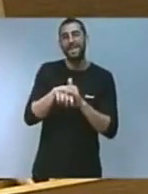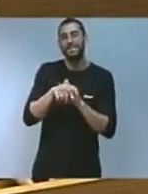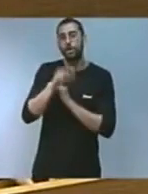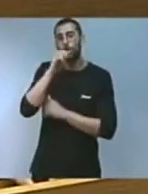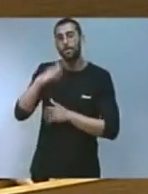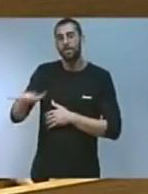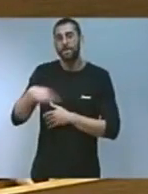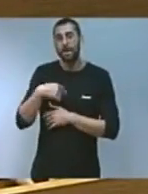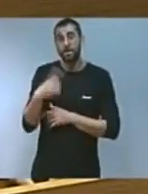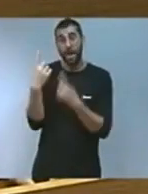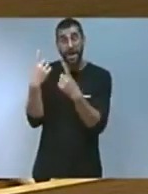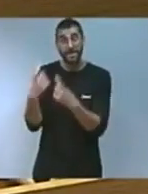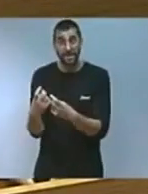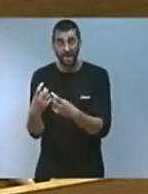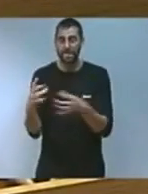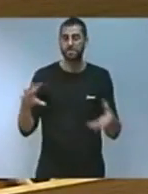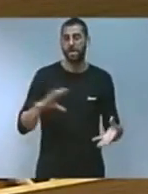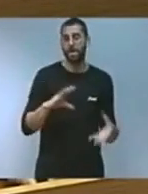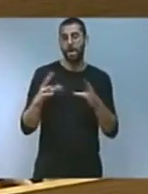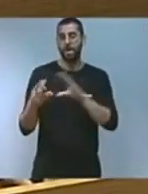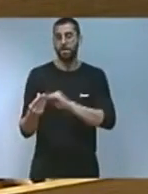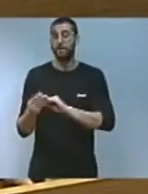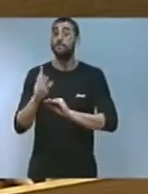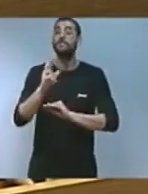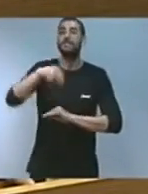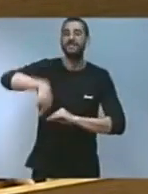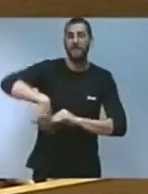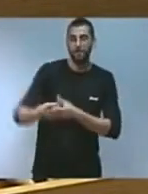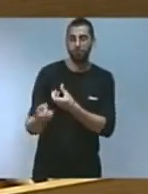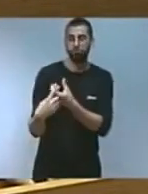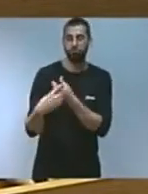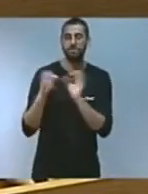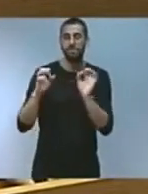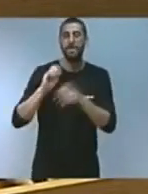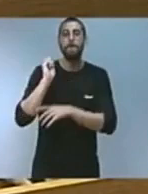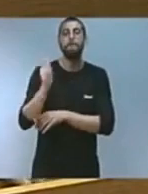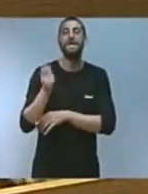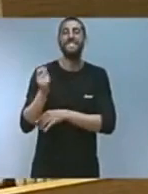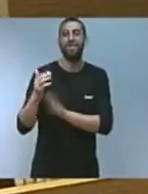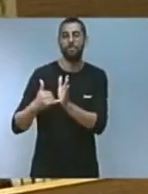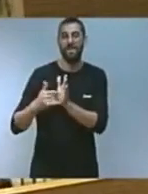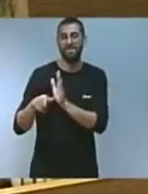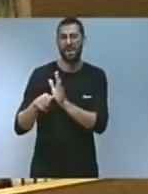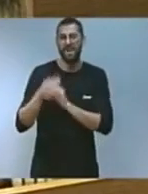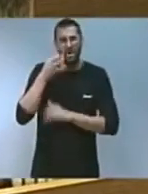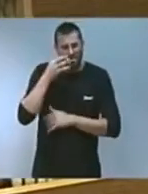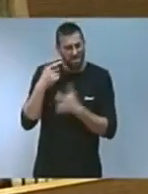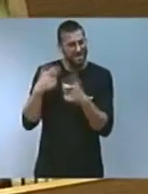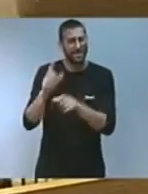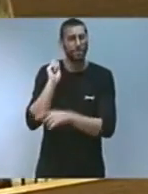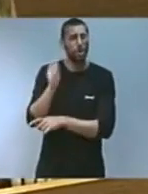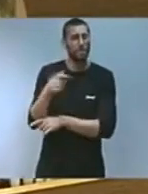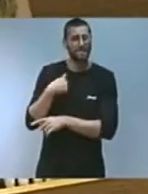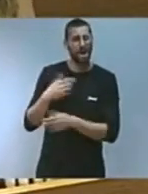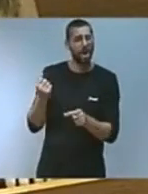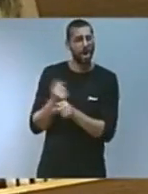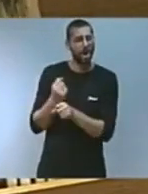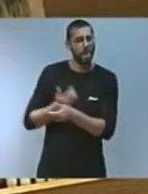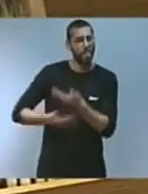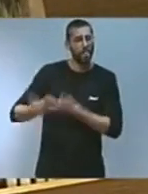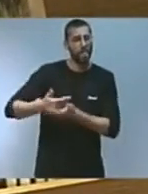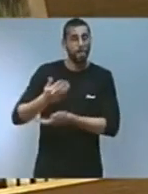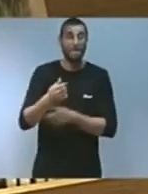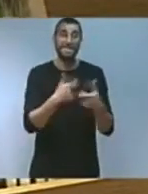exigències també dels pescadors valencians estem de fet treballant al costat del sector de la pesca i junt al Ministeri per a